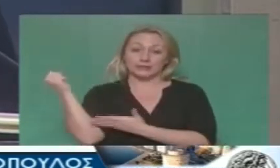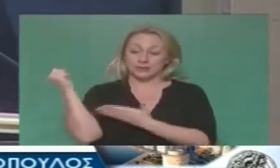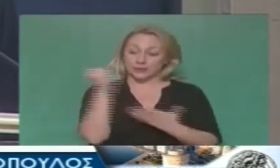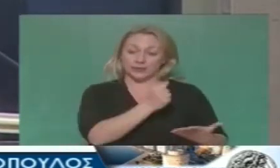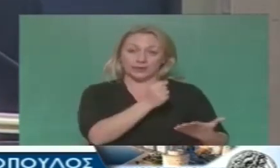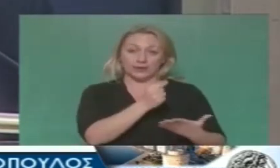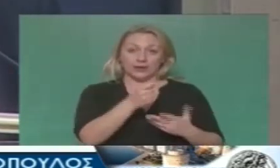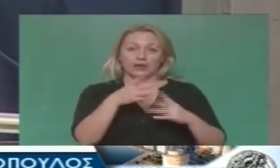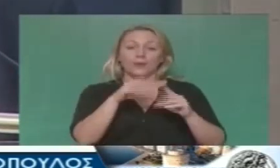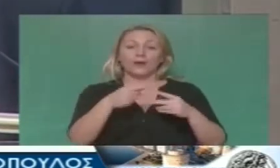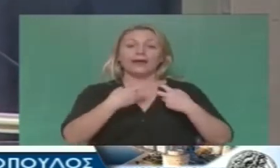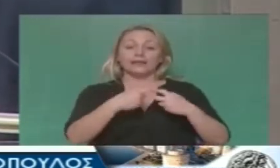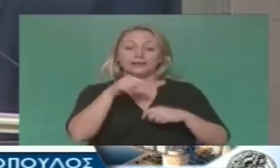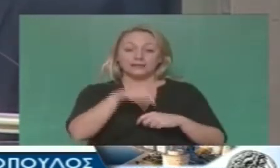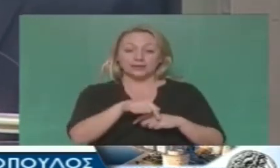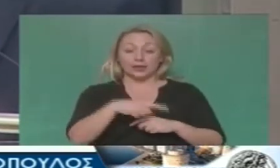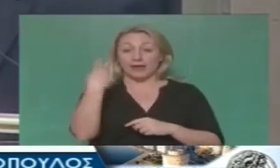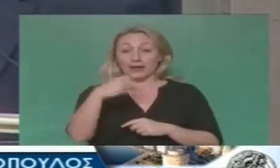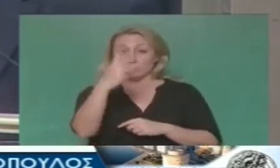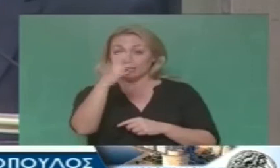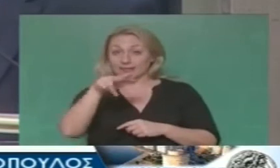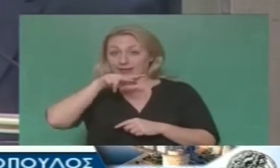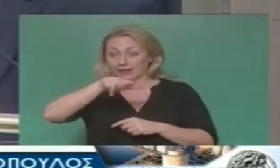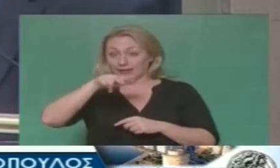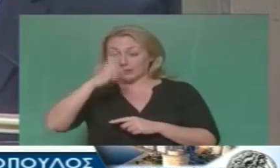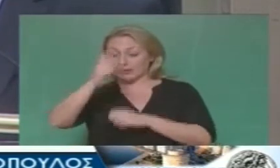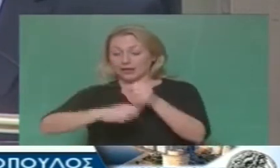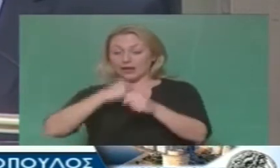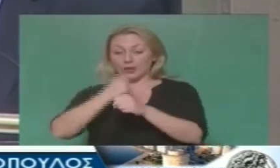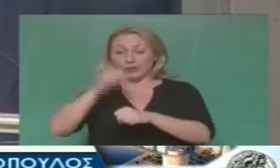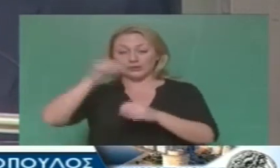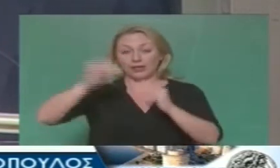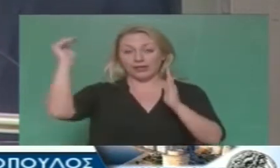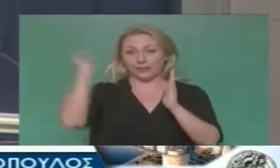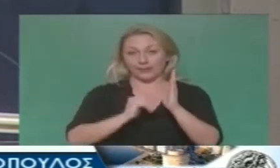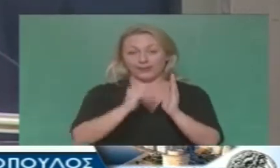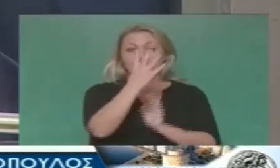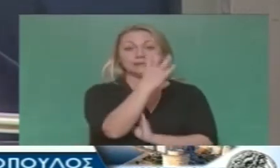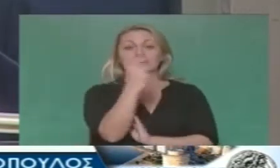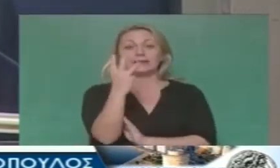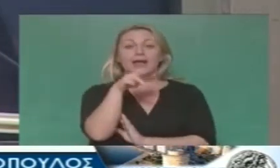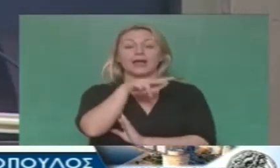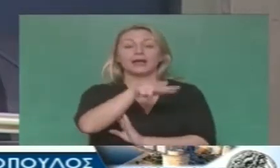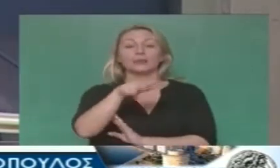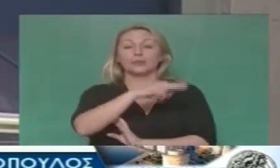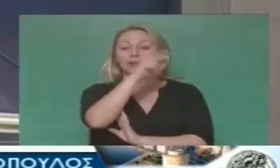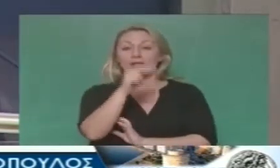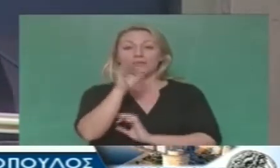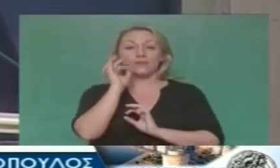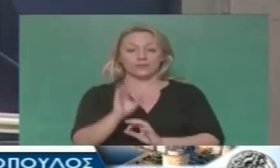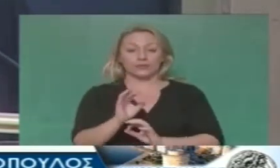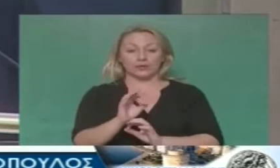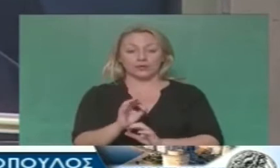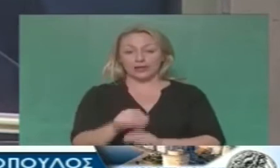τα τελευταία χρόνια από τα 130 εκατομμύρια το χρόνο σήμερα έχει πέσει στα 43. Ήταν,